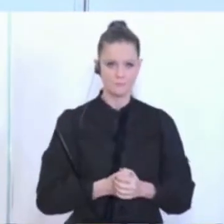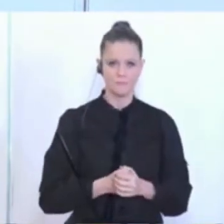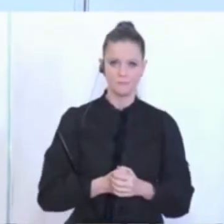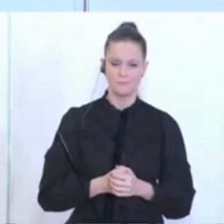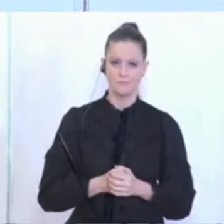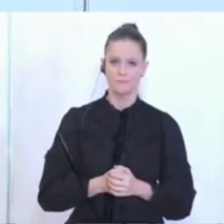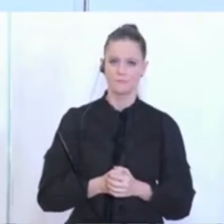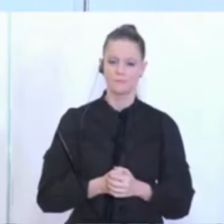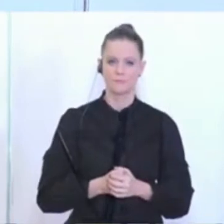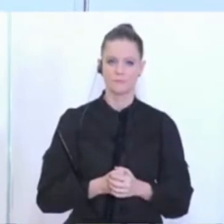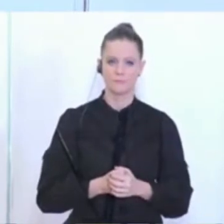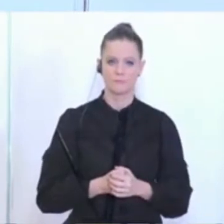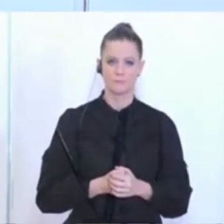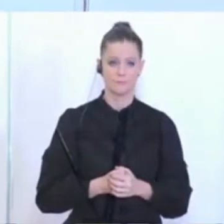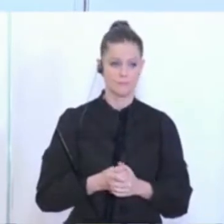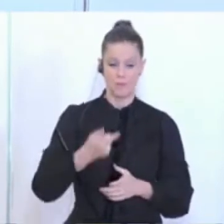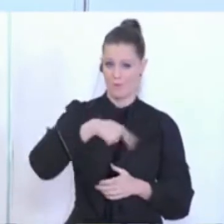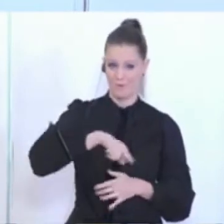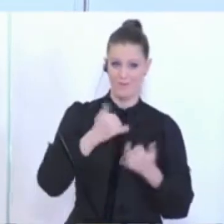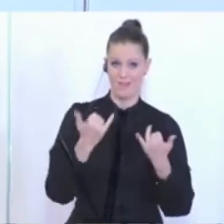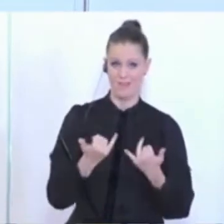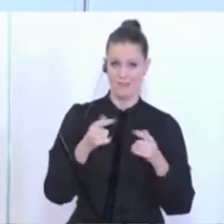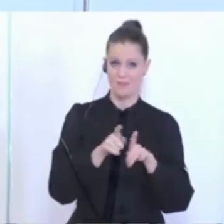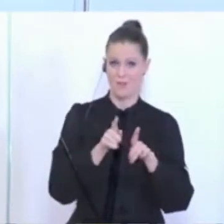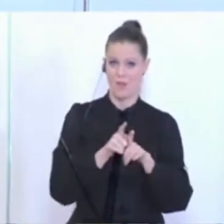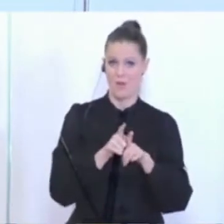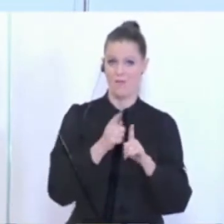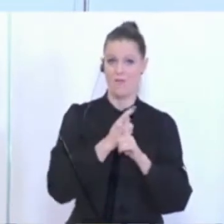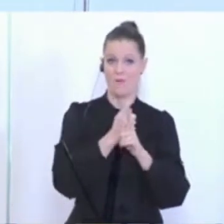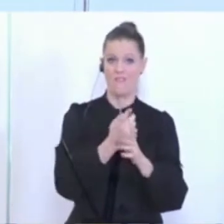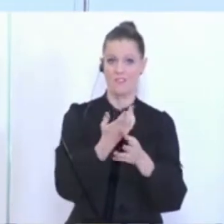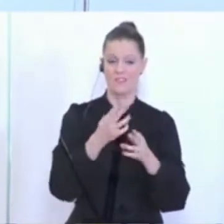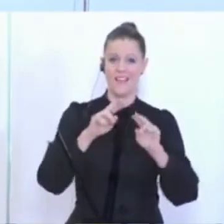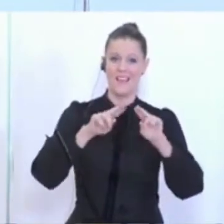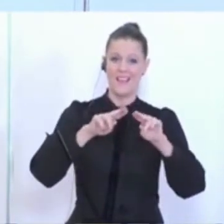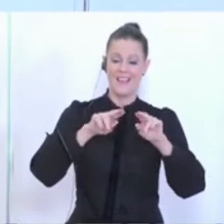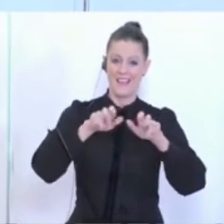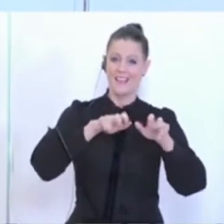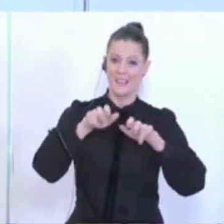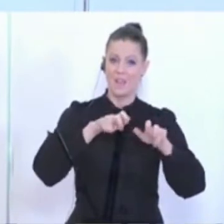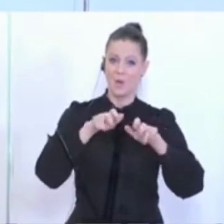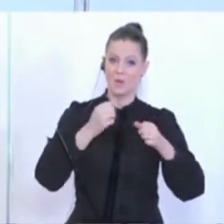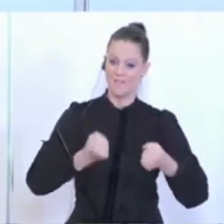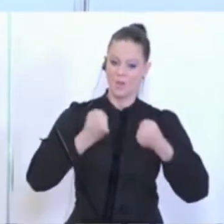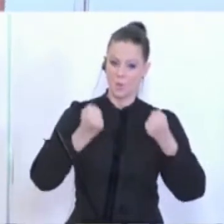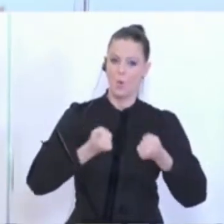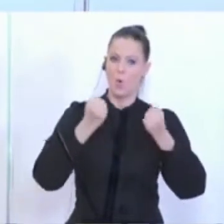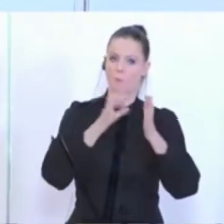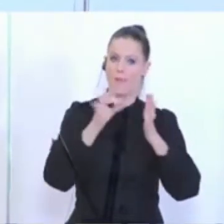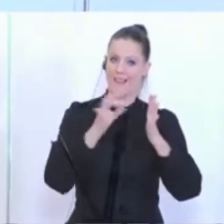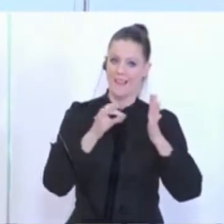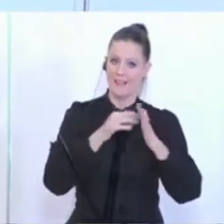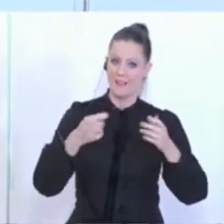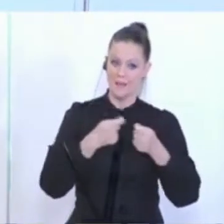könnten. Und wir hier genau dem Prinzip folgen, dass die Regierung die größten Richtlinien erlässt, die größten